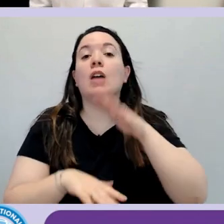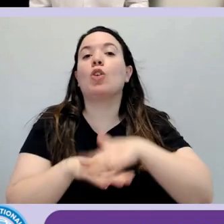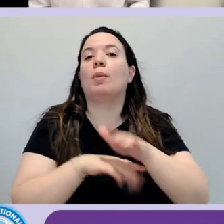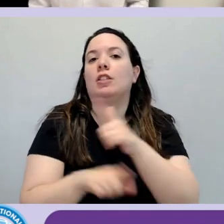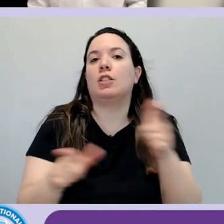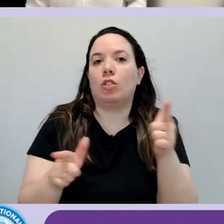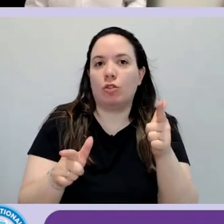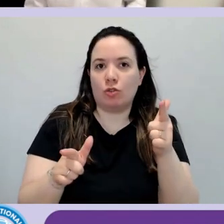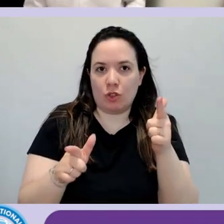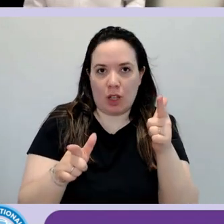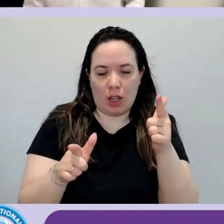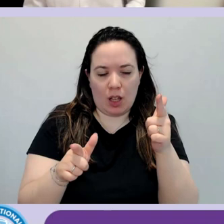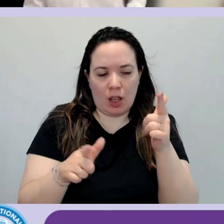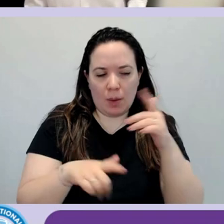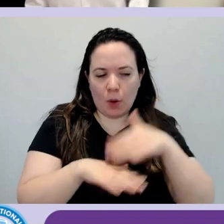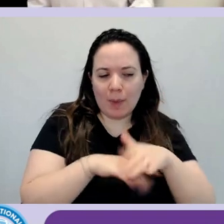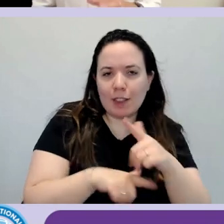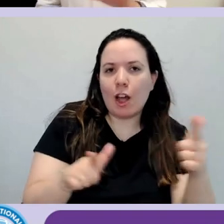accessibilità.